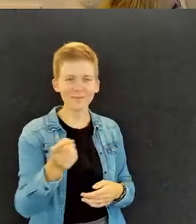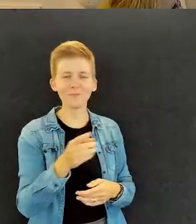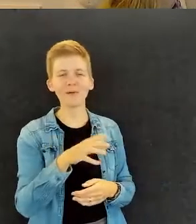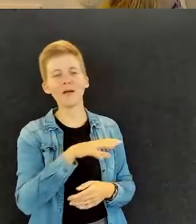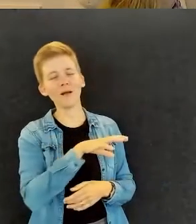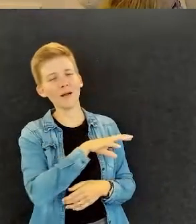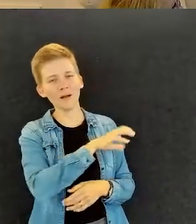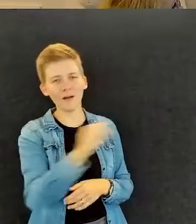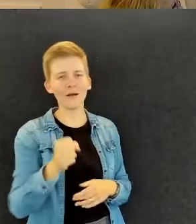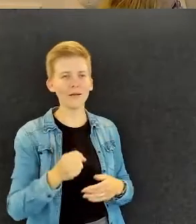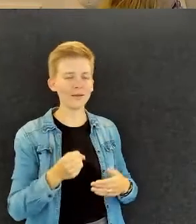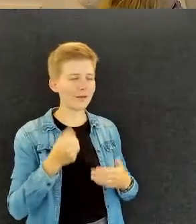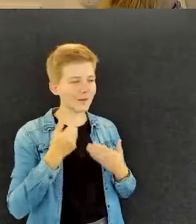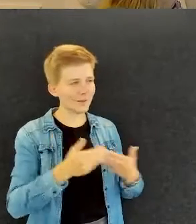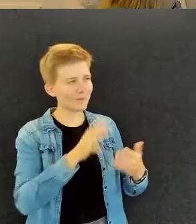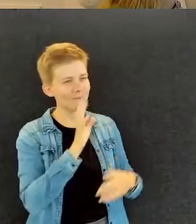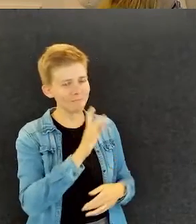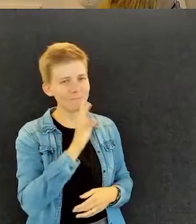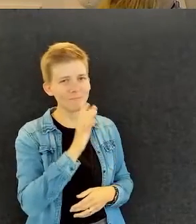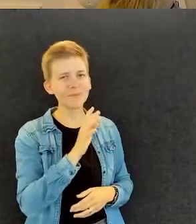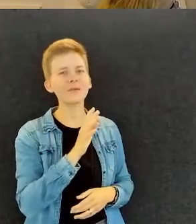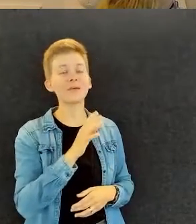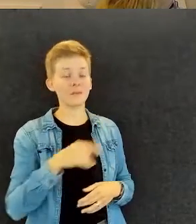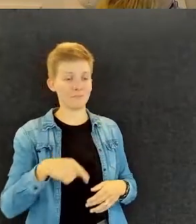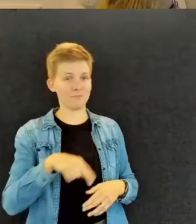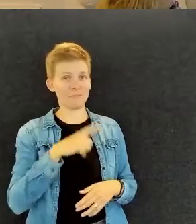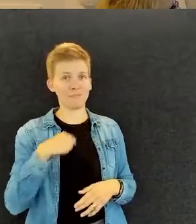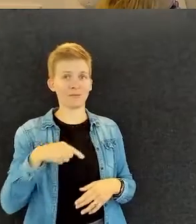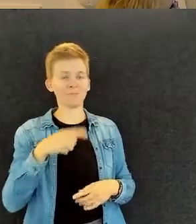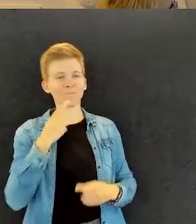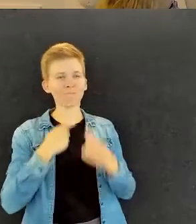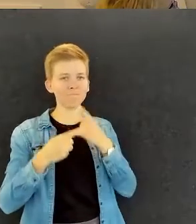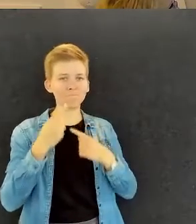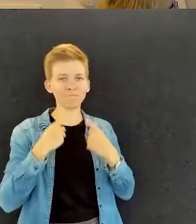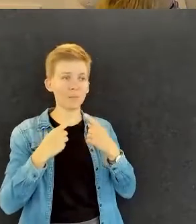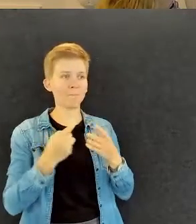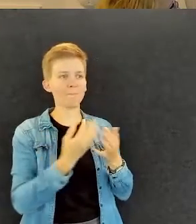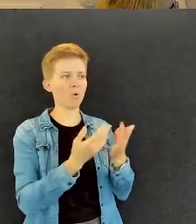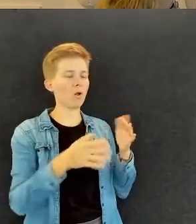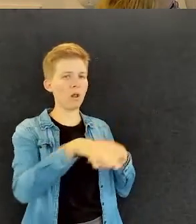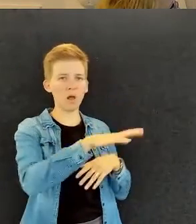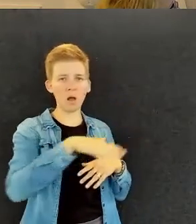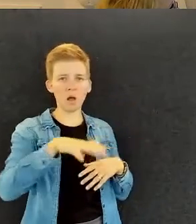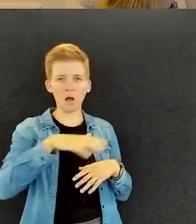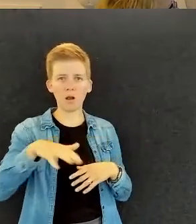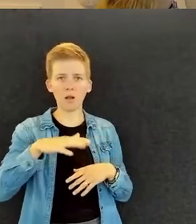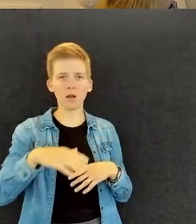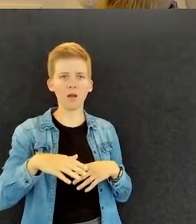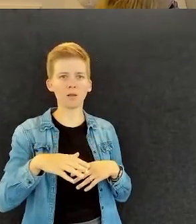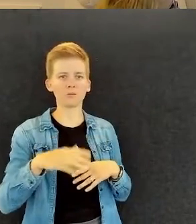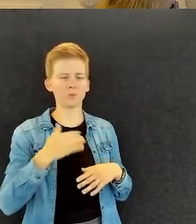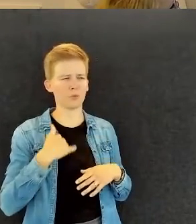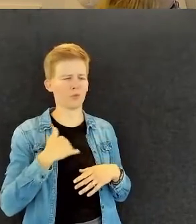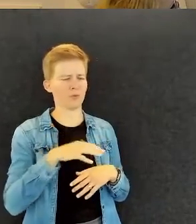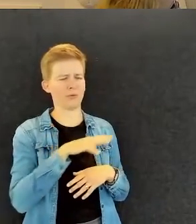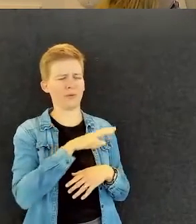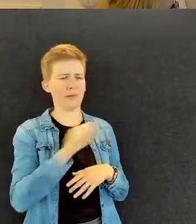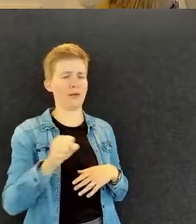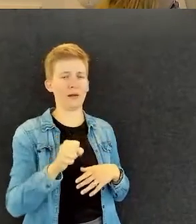että kun meillä puhutaan aika monella alalla, tuntuu toisinaan, että vähän joka alalla siitä